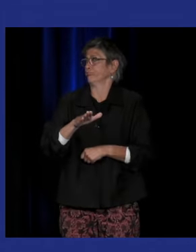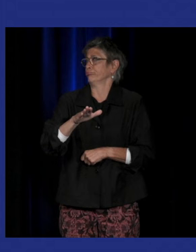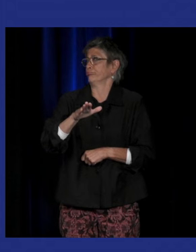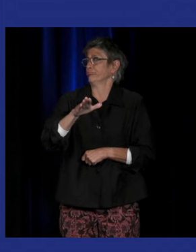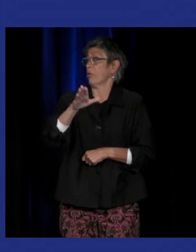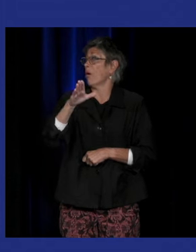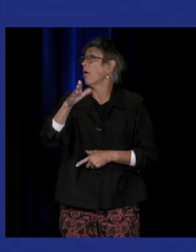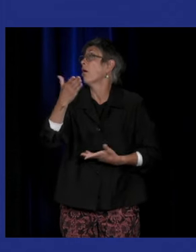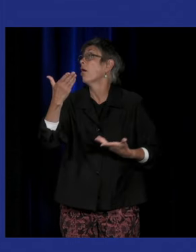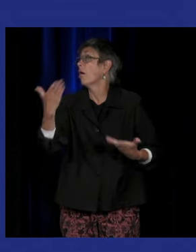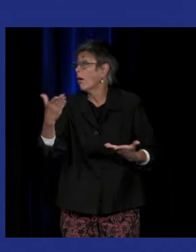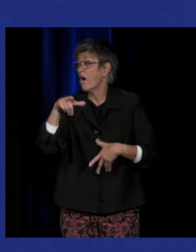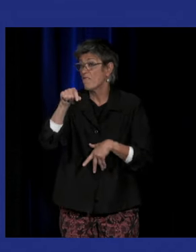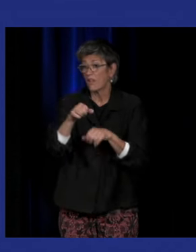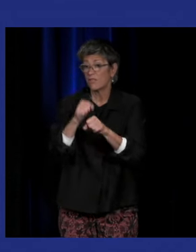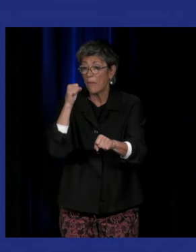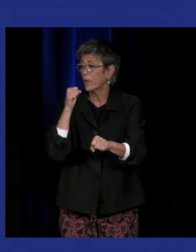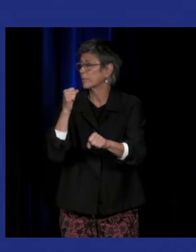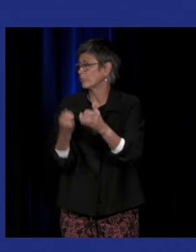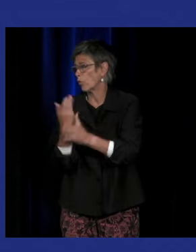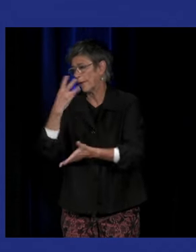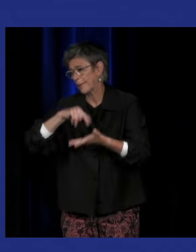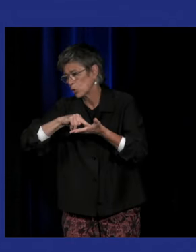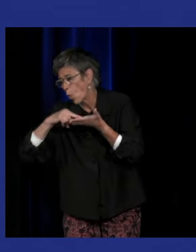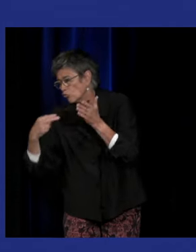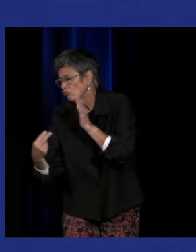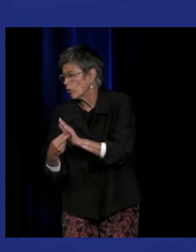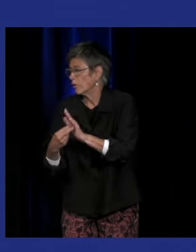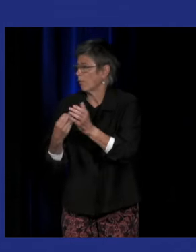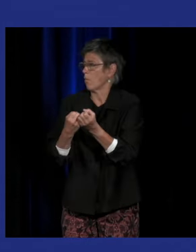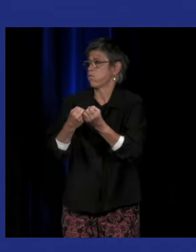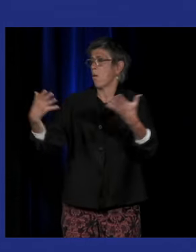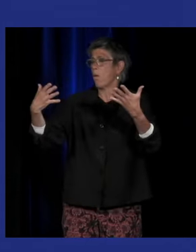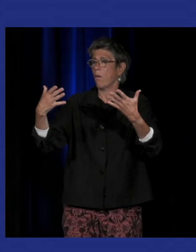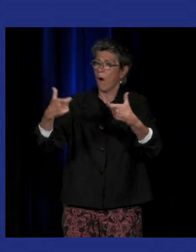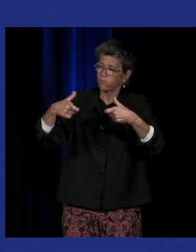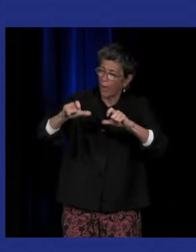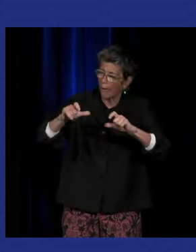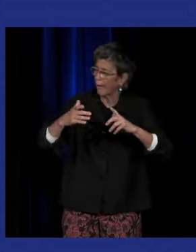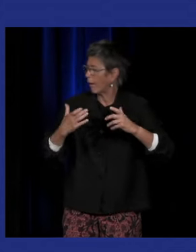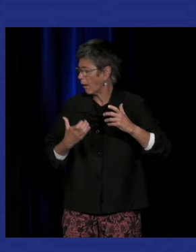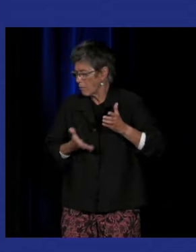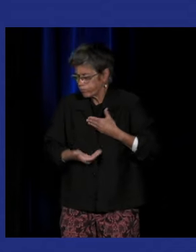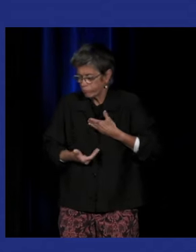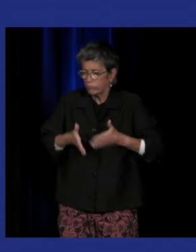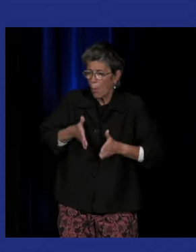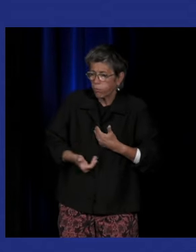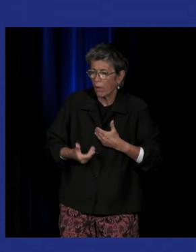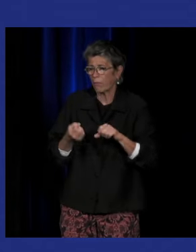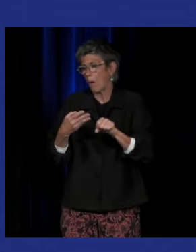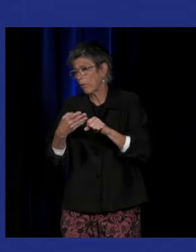siècle on arrive à un développement de technologie qui est assez importante les appareils auditifs les implants cochlaires etc.